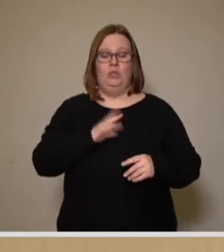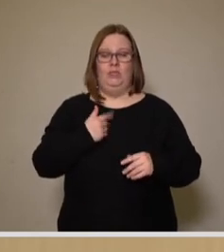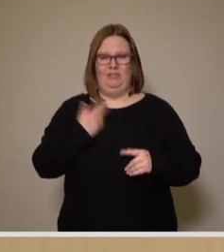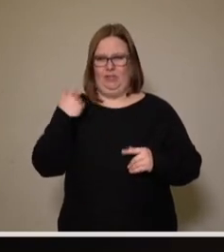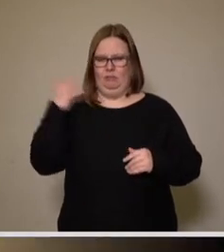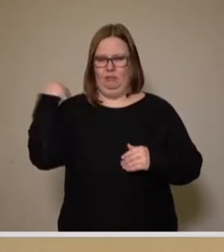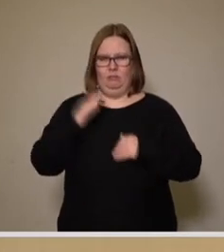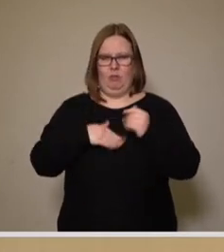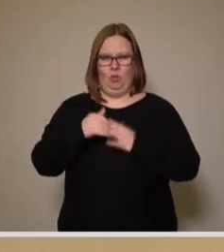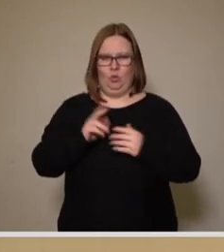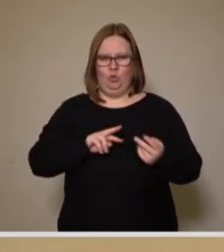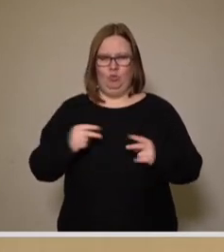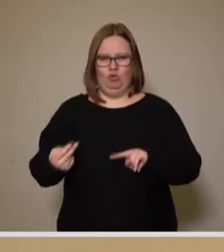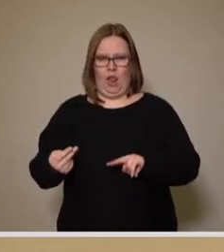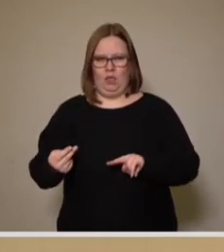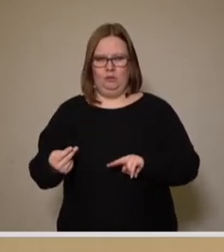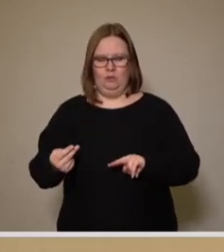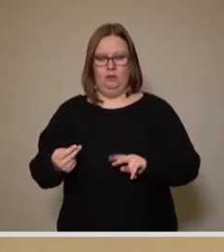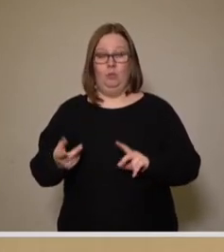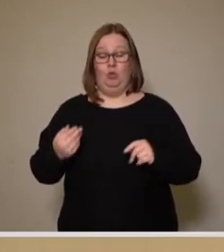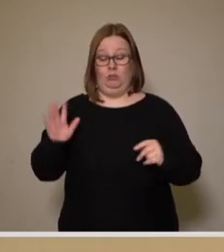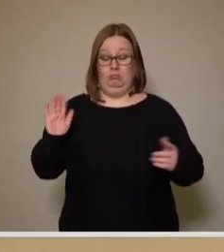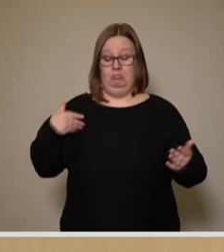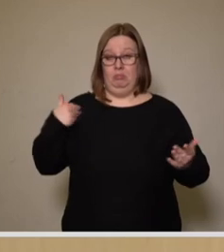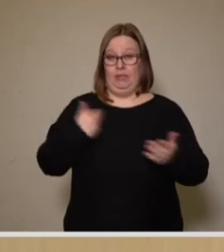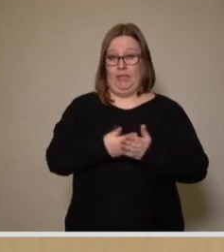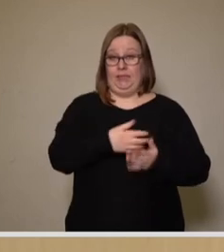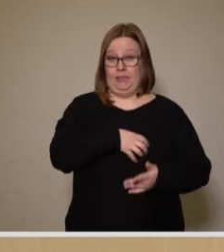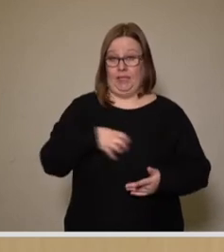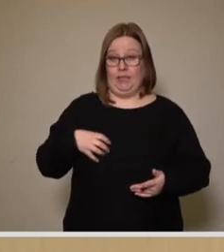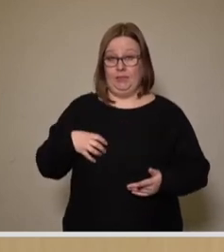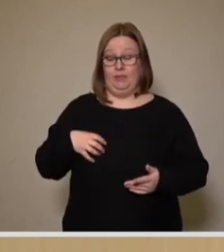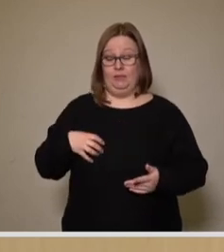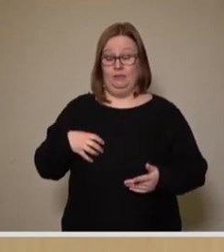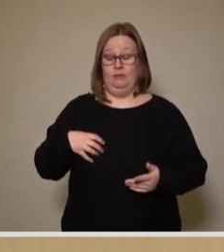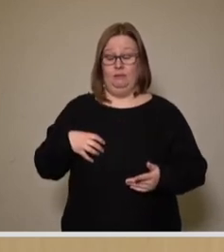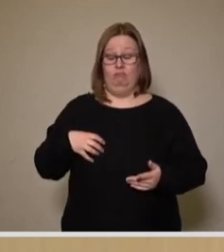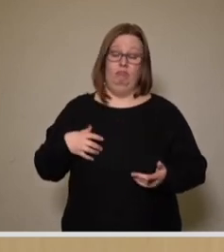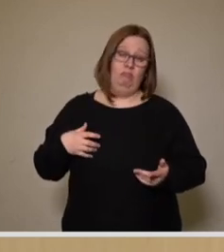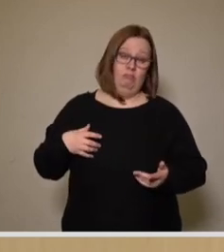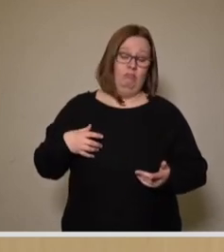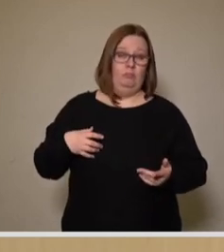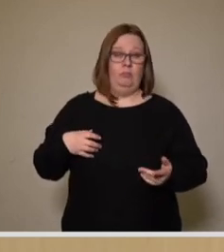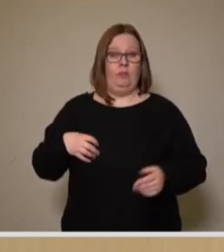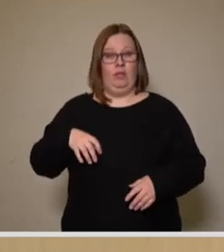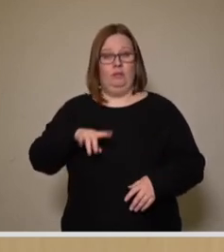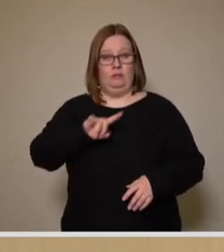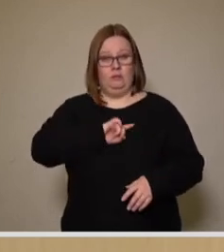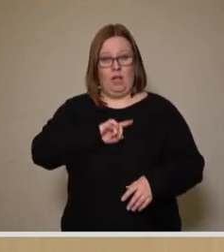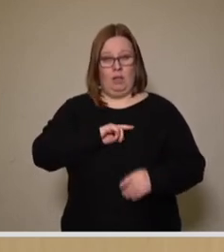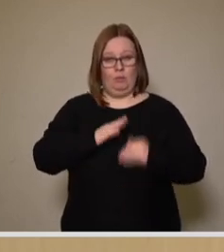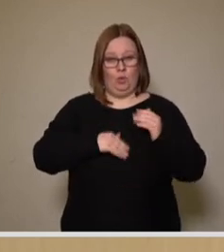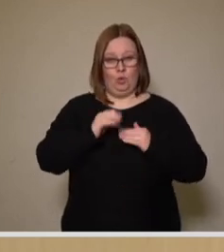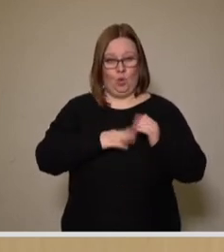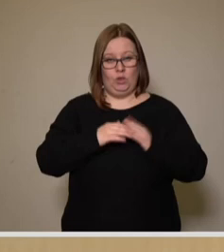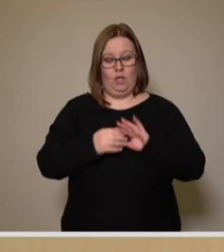wie Sie ja auch vermutet haben. Wir werden jetzt nicht mehr, wie bisher in Dresden, nach der eigenen, selbst erarbeiteten Methodik